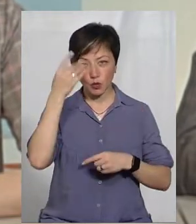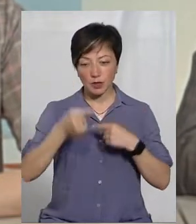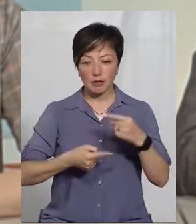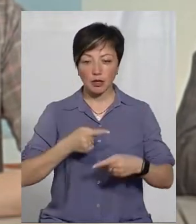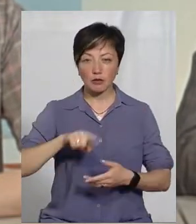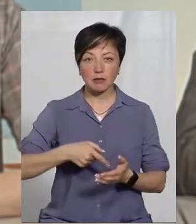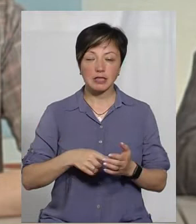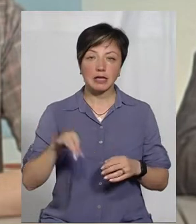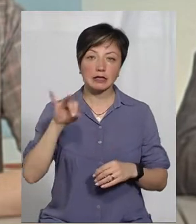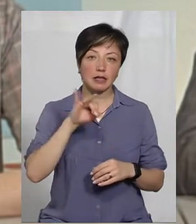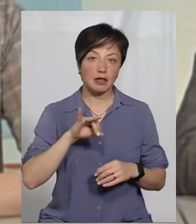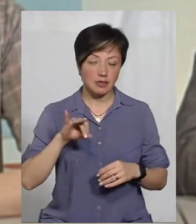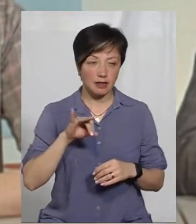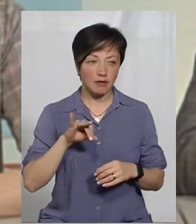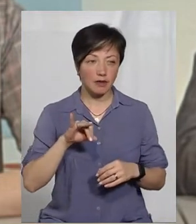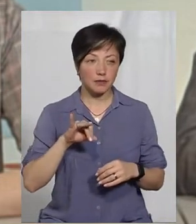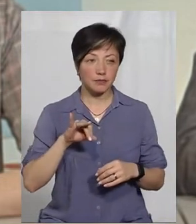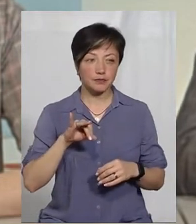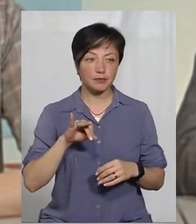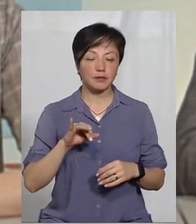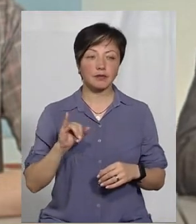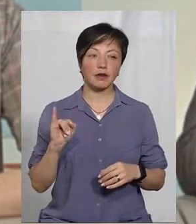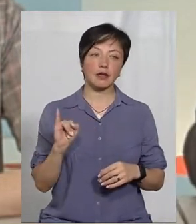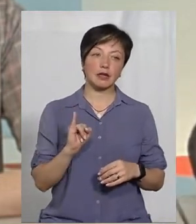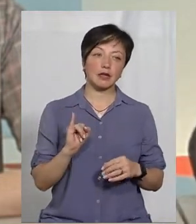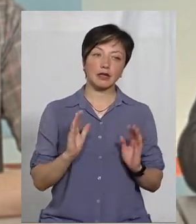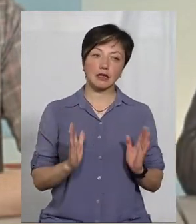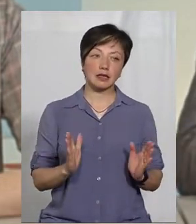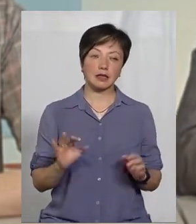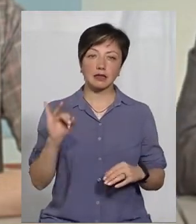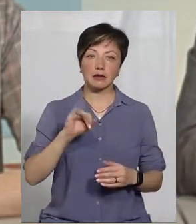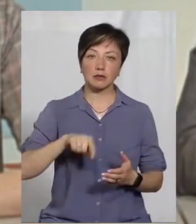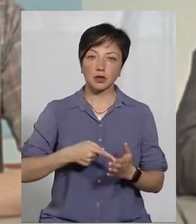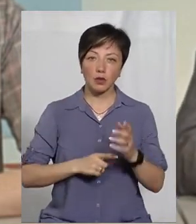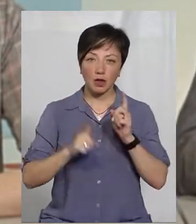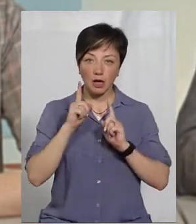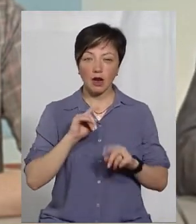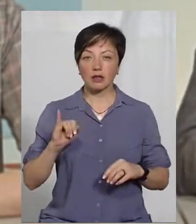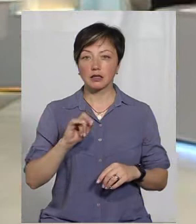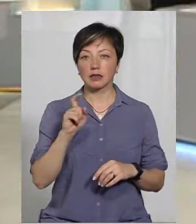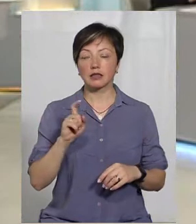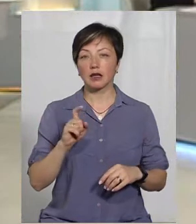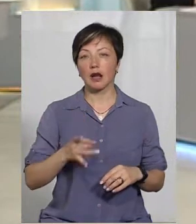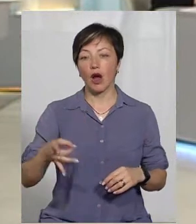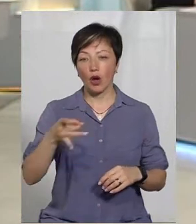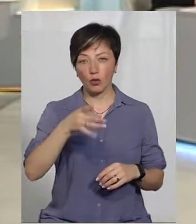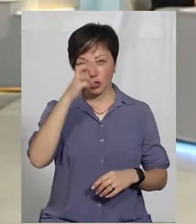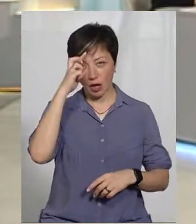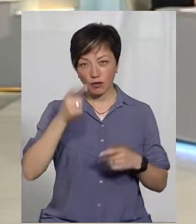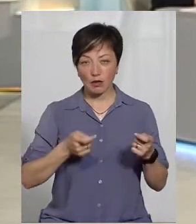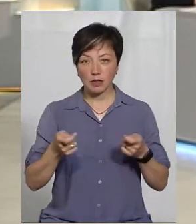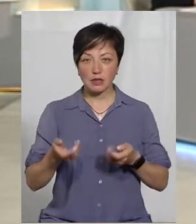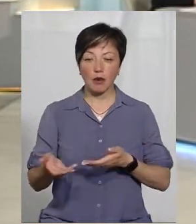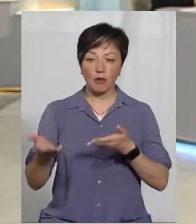міста Ізяслава. І не тільки з Ізяславської міської ради, а й з Ізяславської районної державної